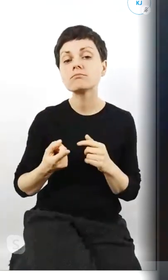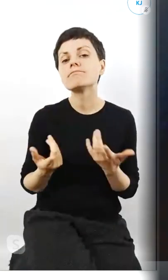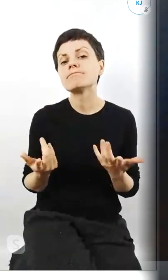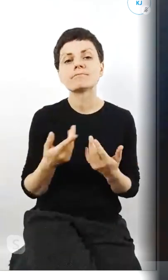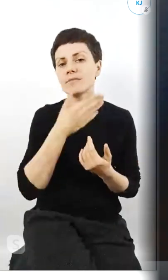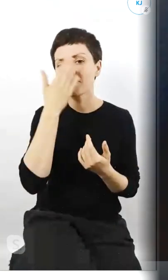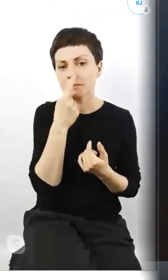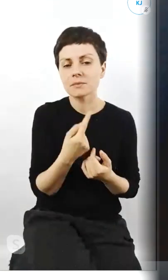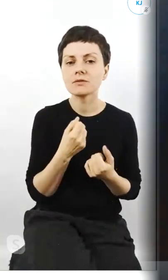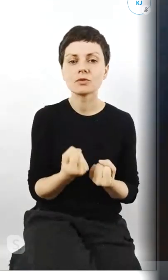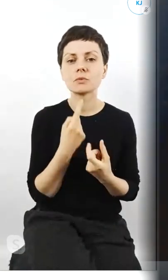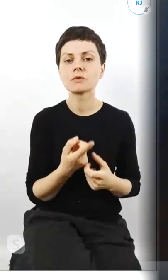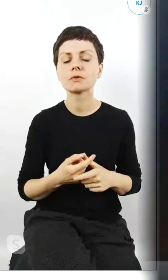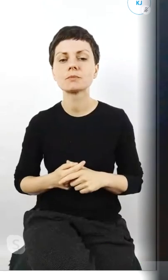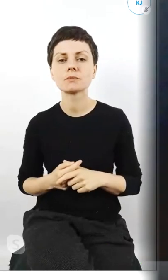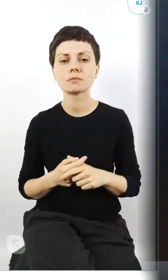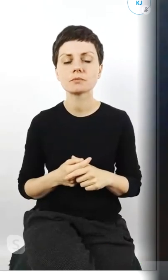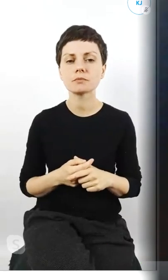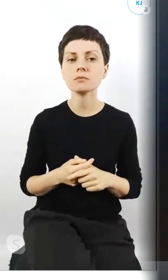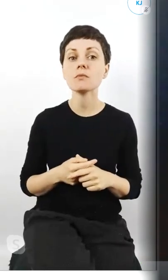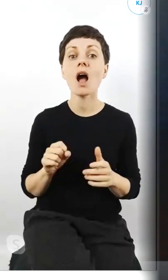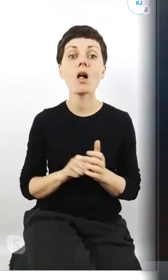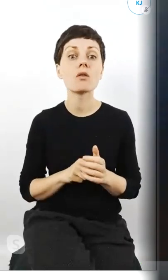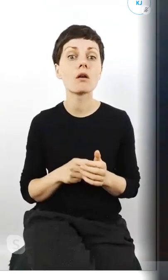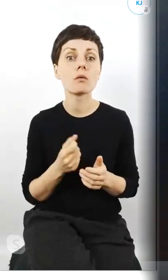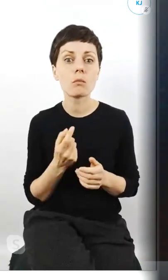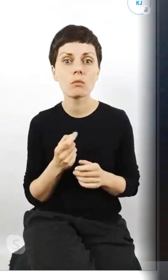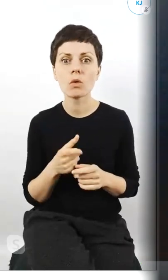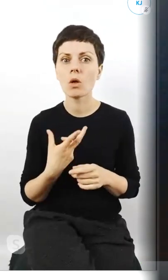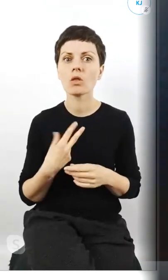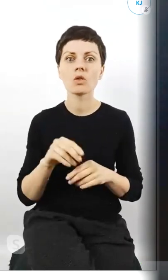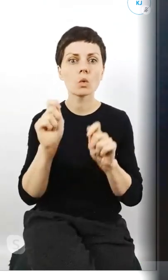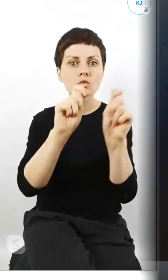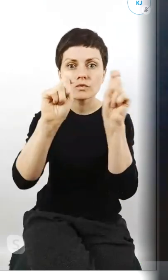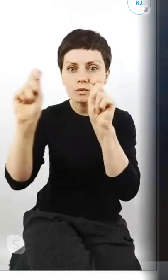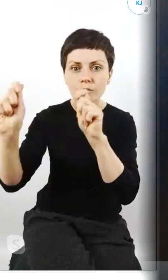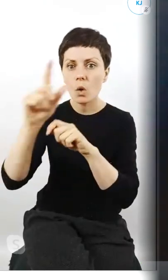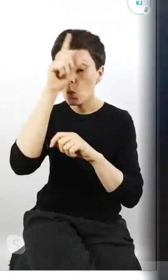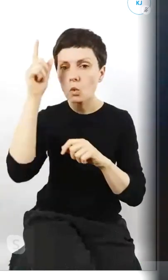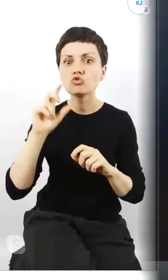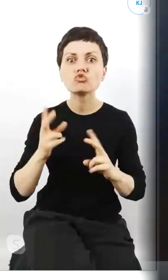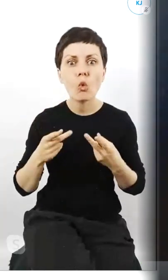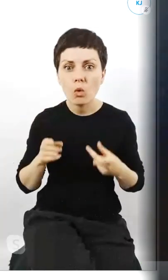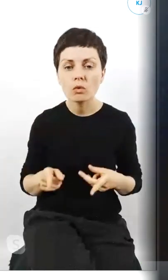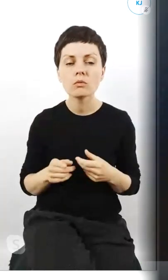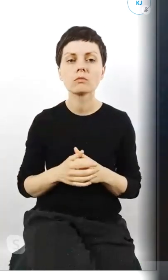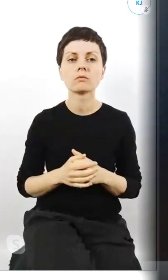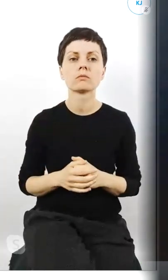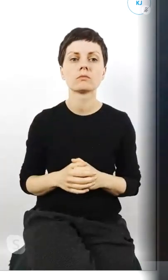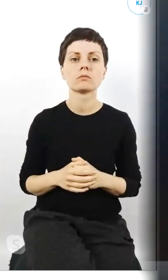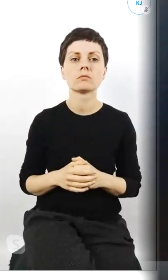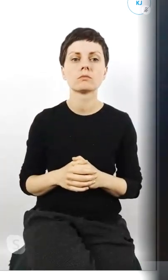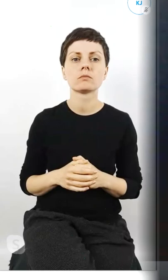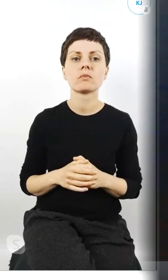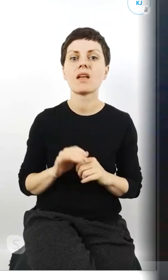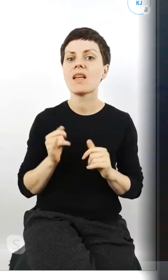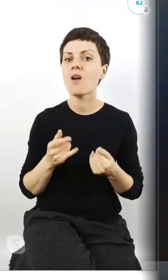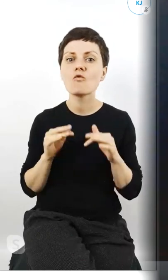i wydaje mi się że dopóki nie uświadomił większości ludzi skąd to się bierze i jaki wpływ ma